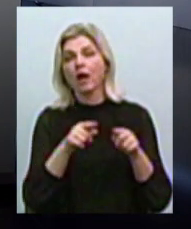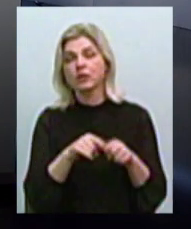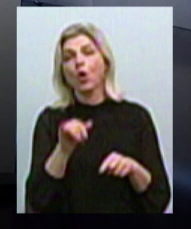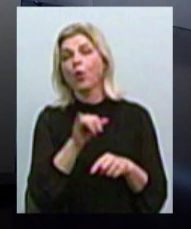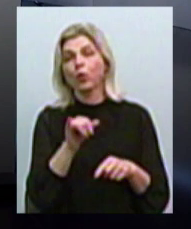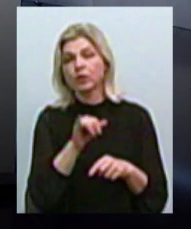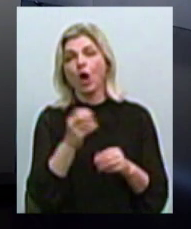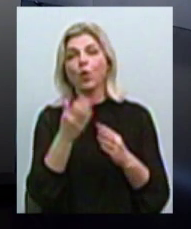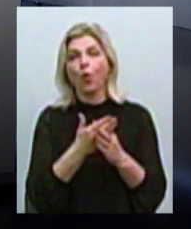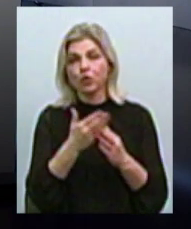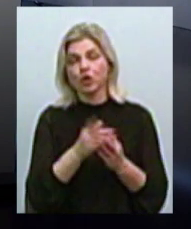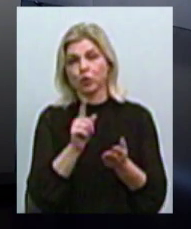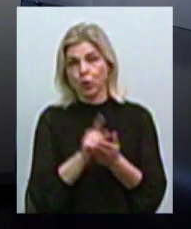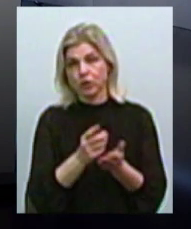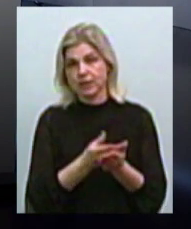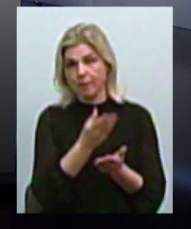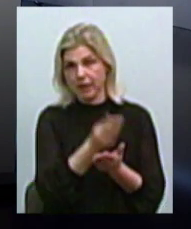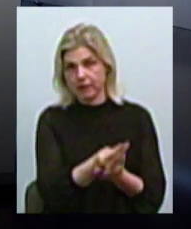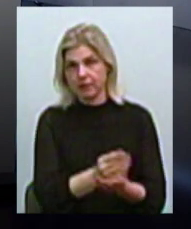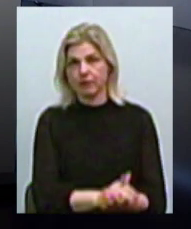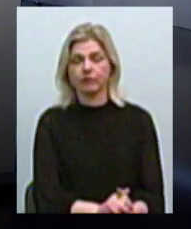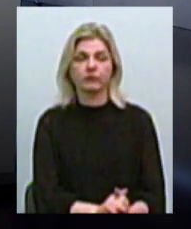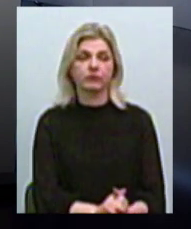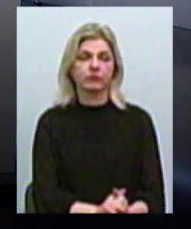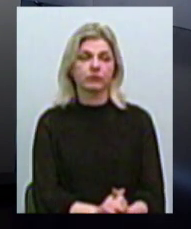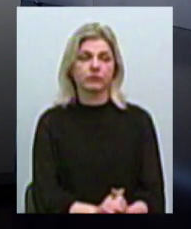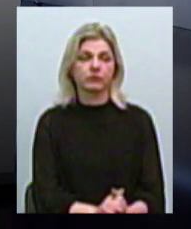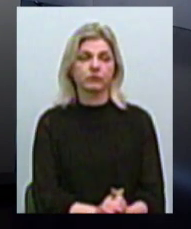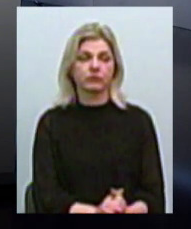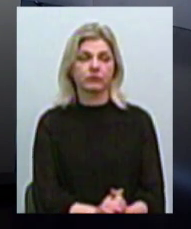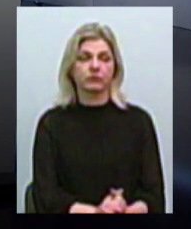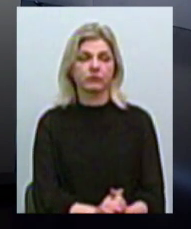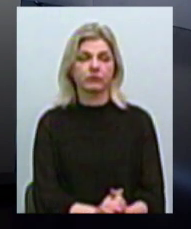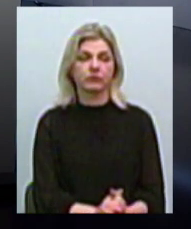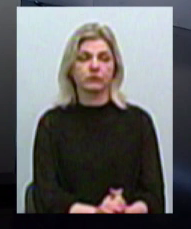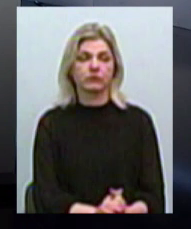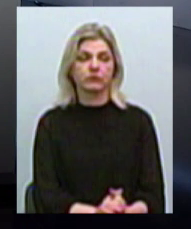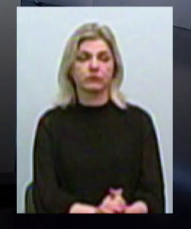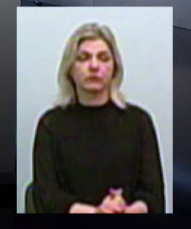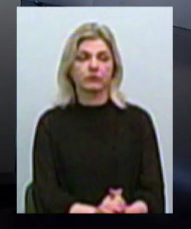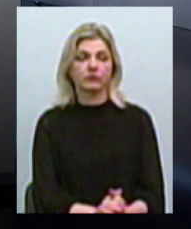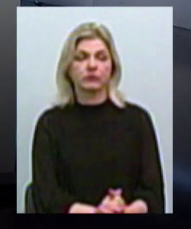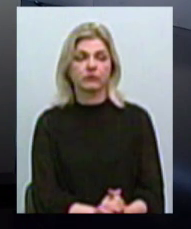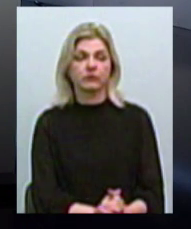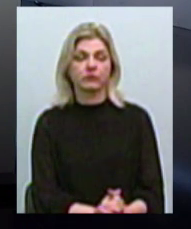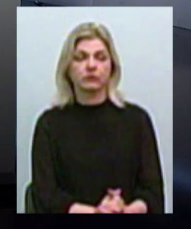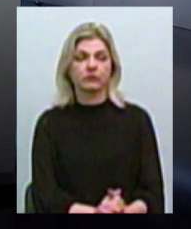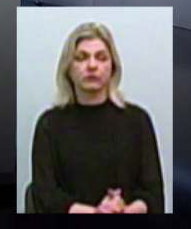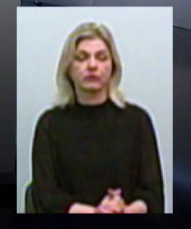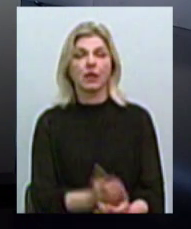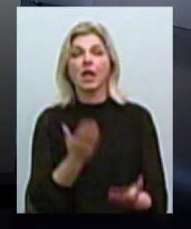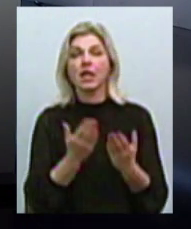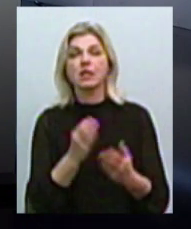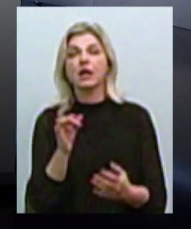куда льготчик еще должен заплатить. А если размера льготы по факту